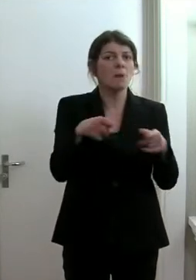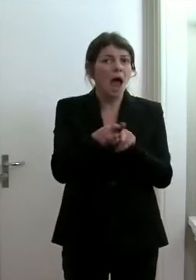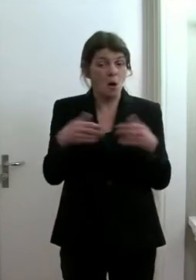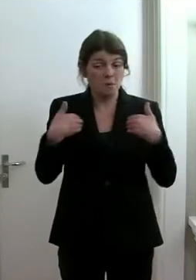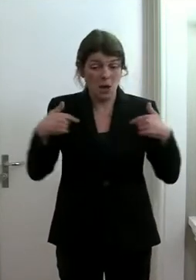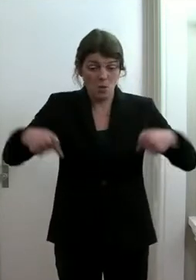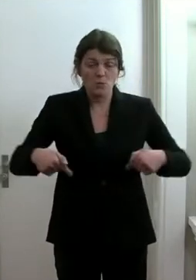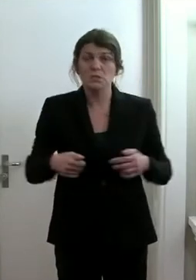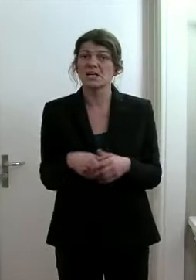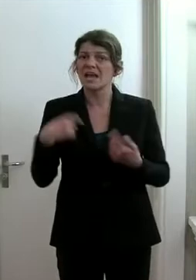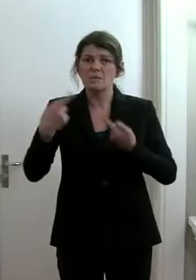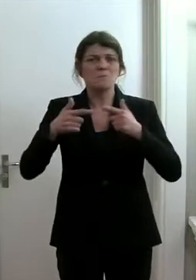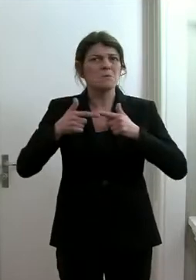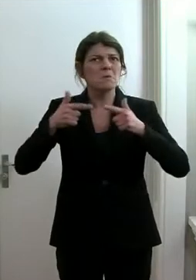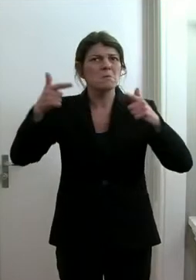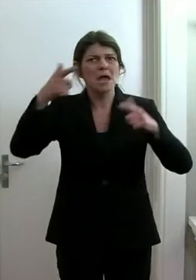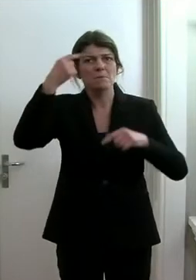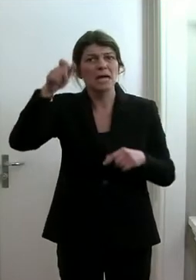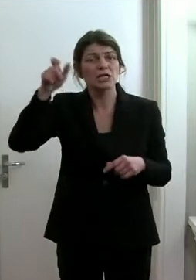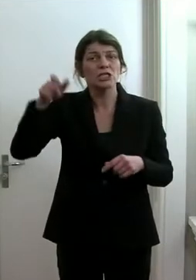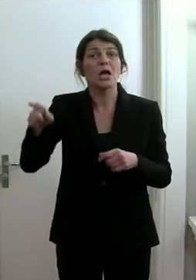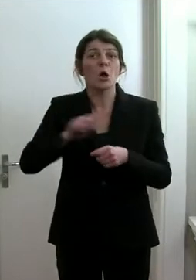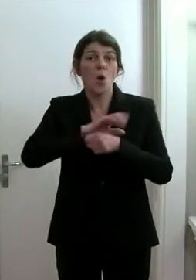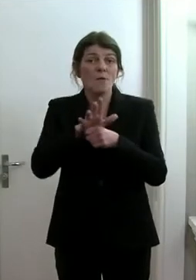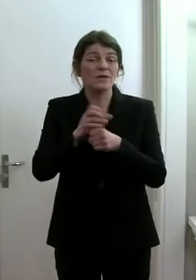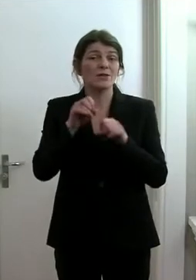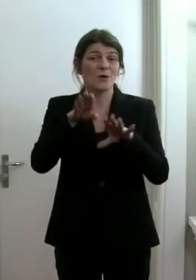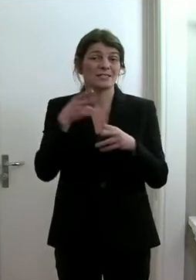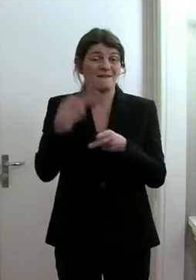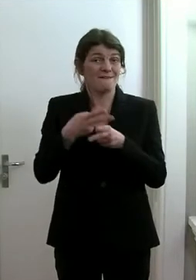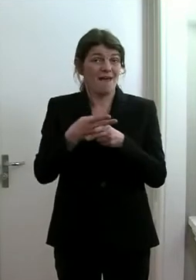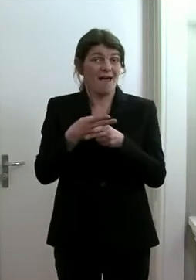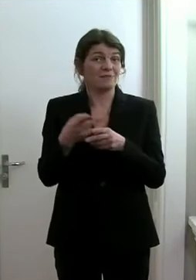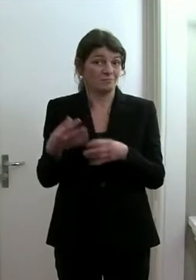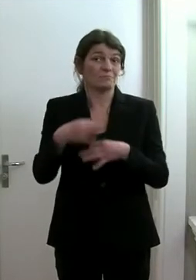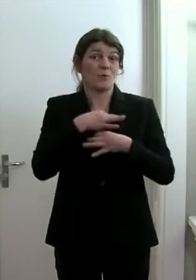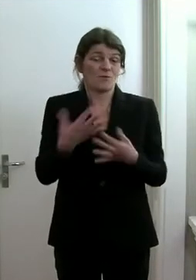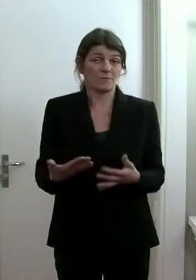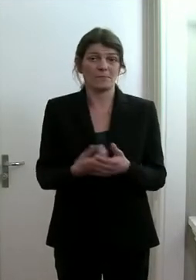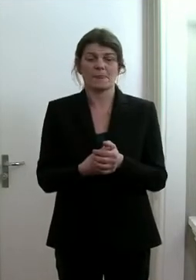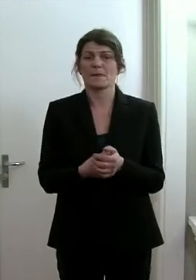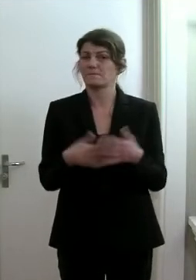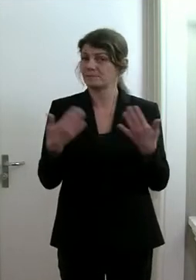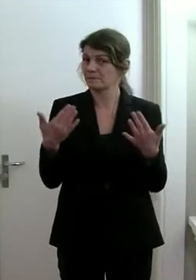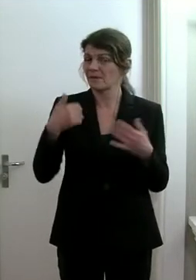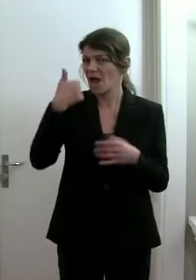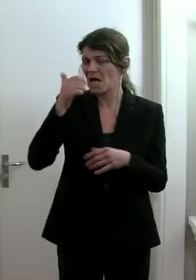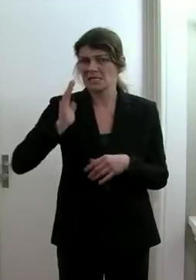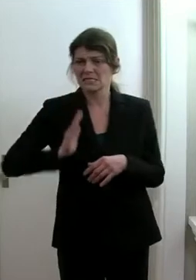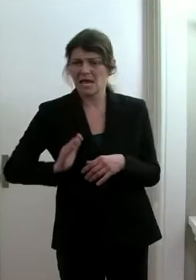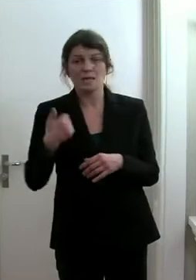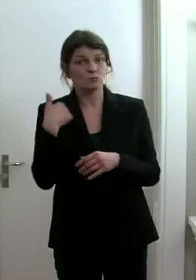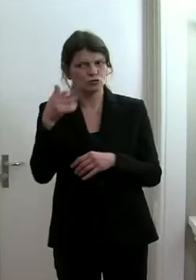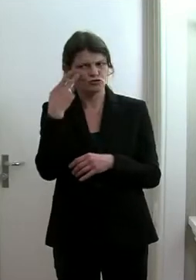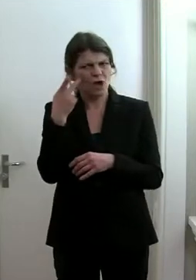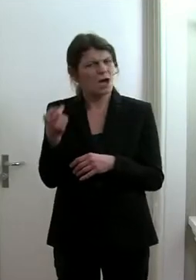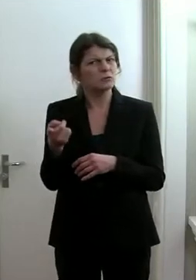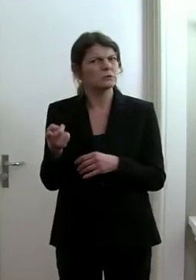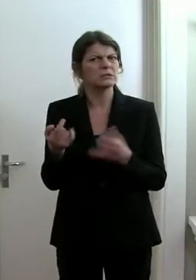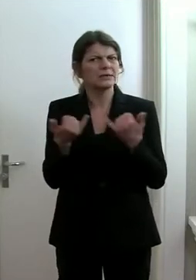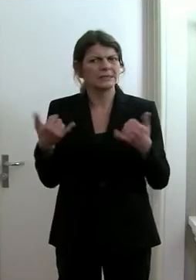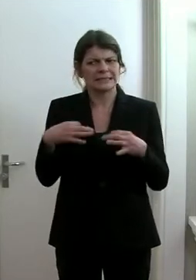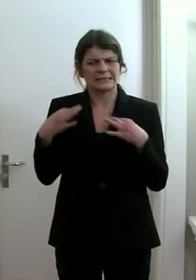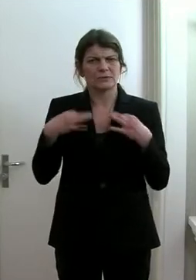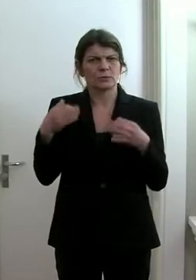uns immer mehr Menschen an Covid-19 erkranken. Wir müssen einerseits eben schauen, wie das der